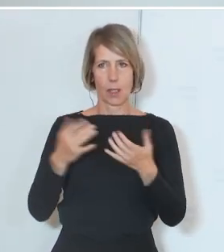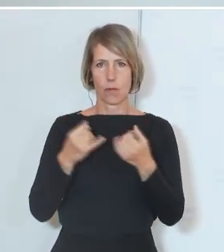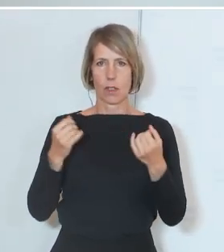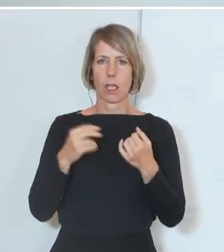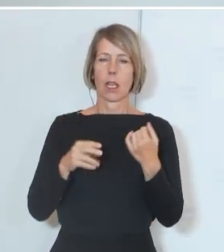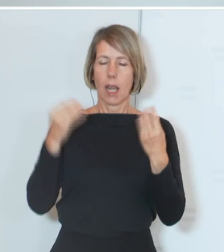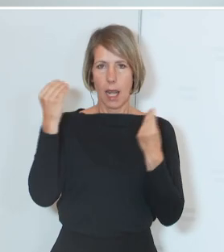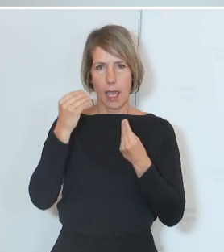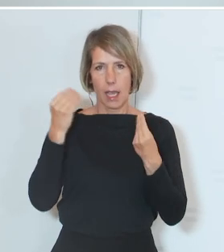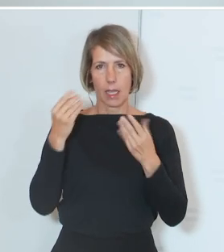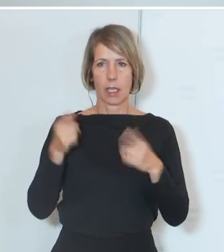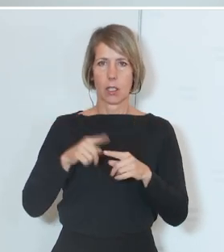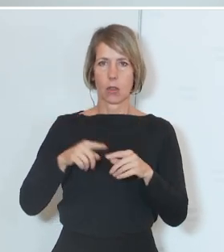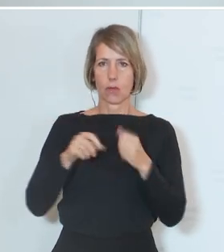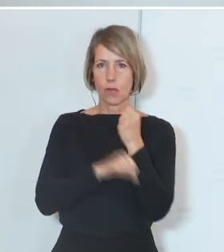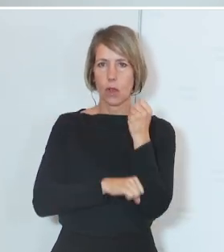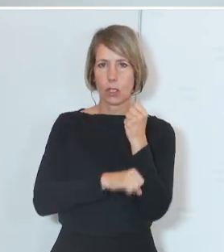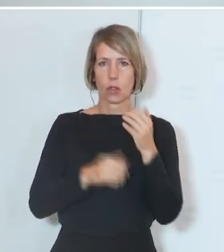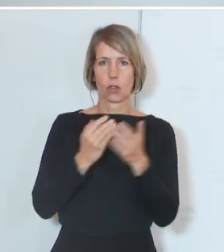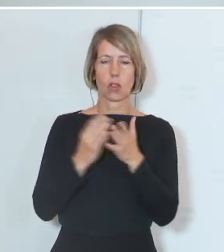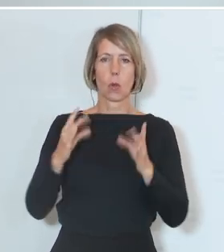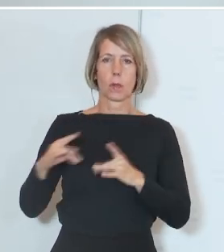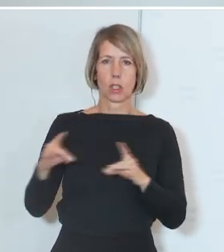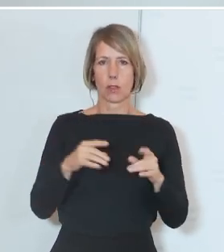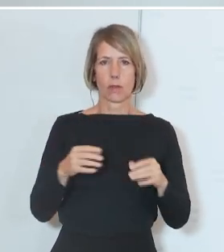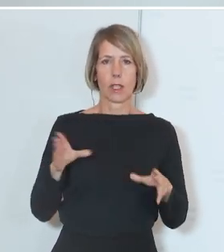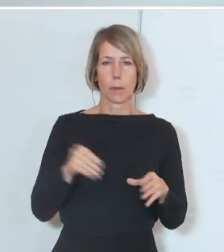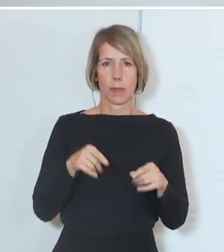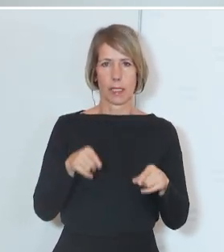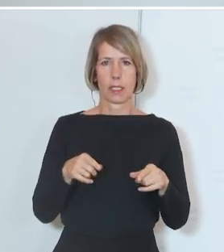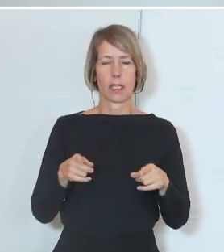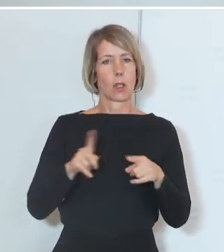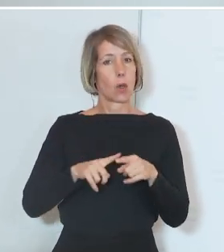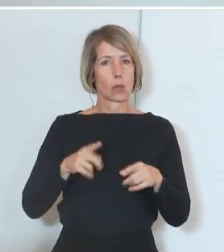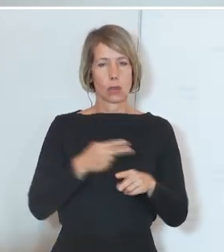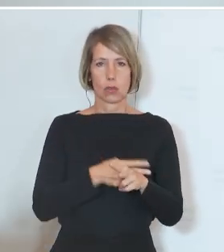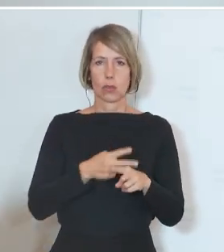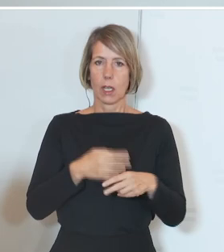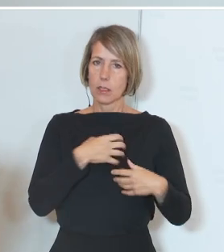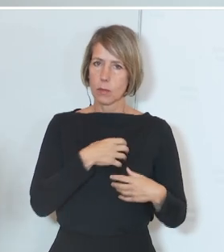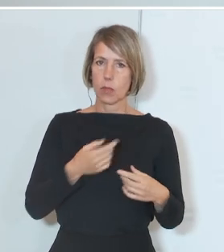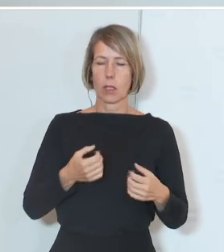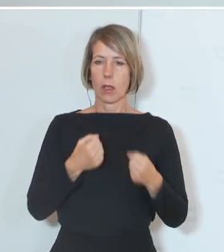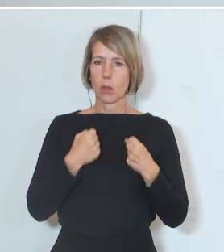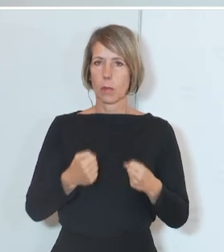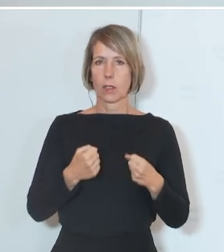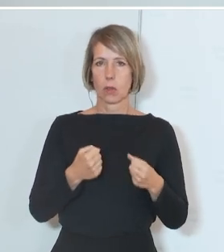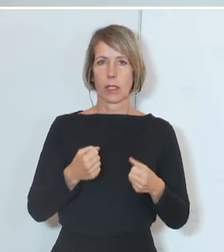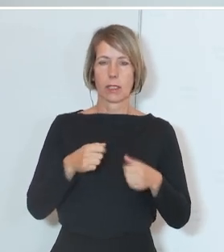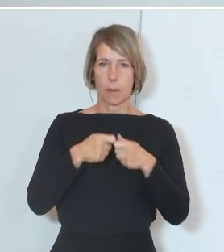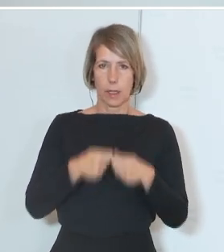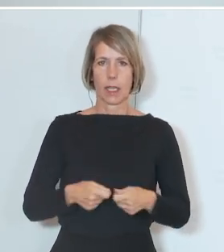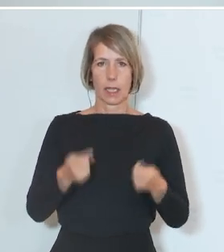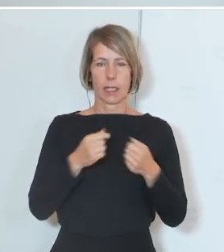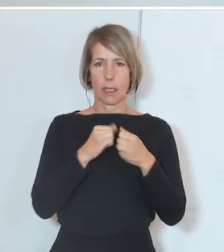Forschung beschäftigt hat, aber natürlich auch als Staatsbürger und überzeugtes Mitglied unserer demokratischen Gesellschaft.